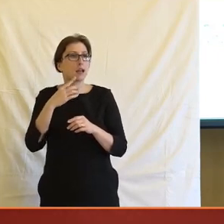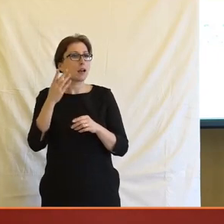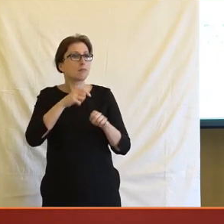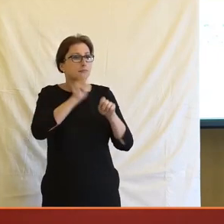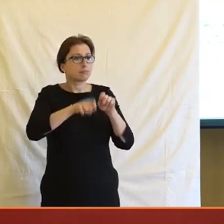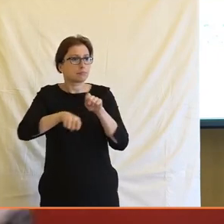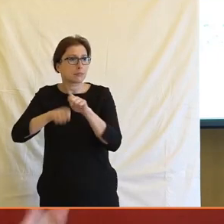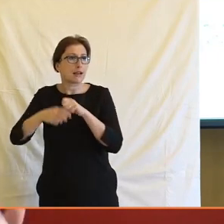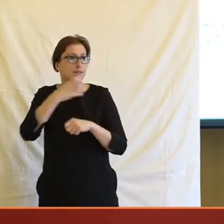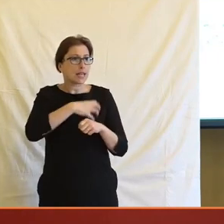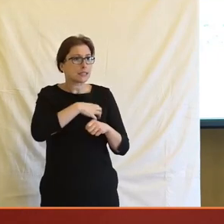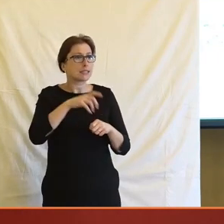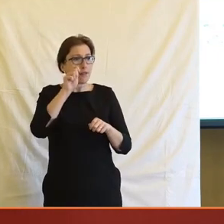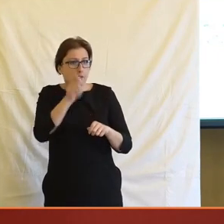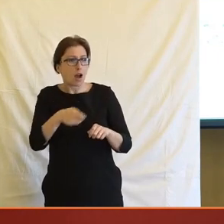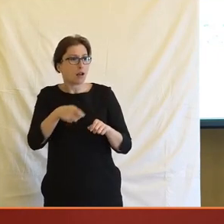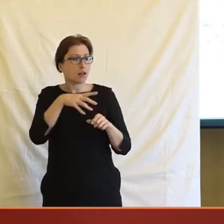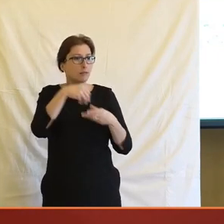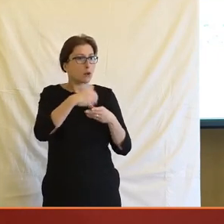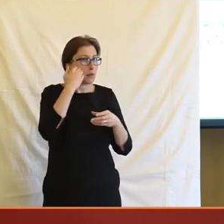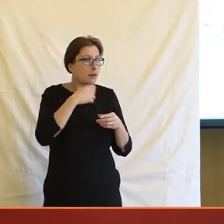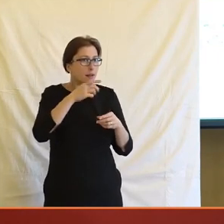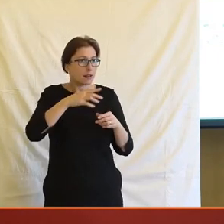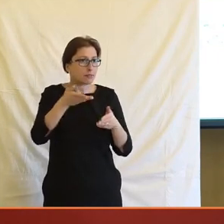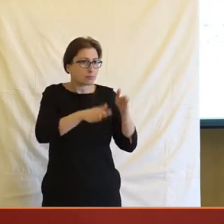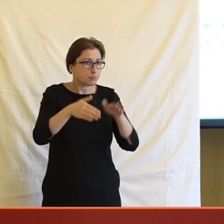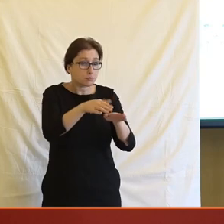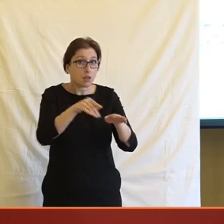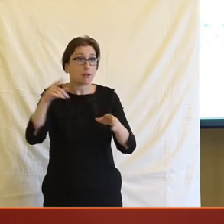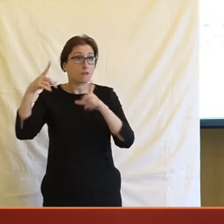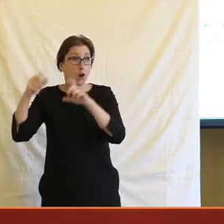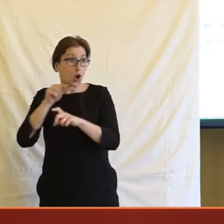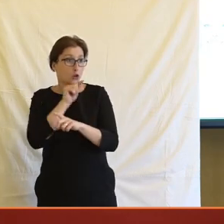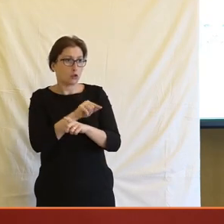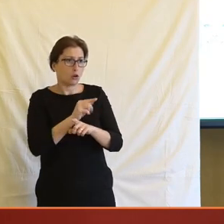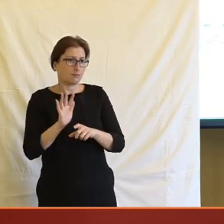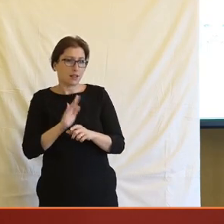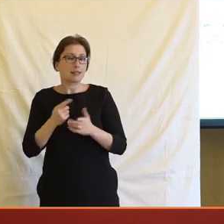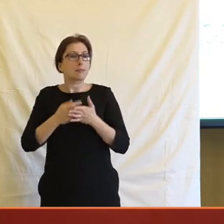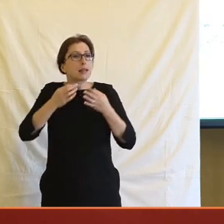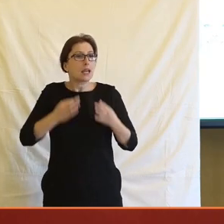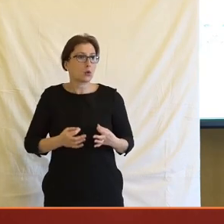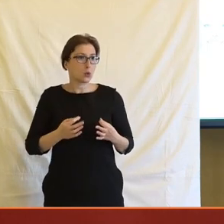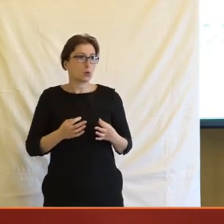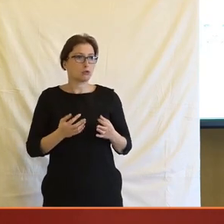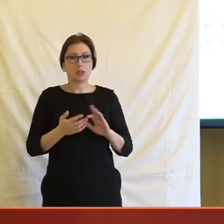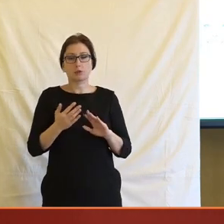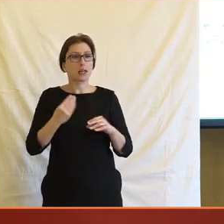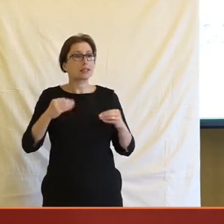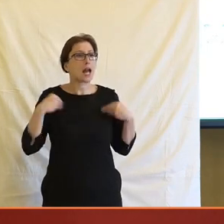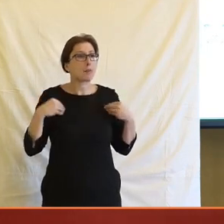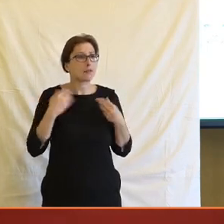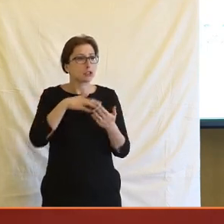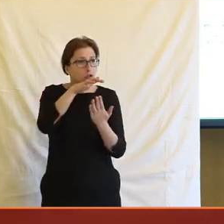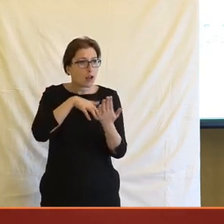masakru tady v té obci v průběhu válečného konfliktu. Děláme tam věci, když máme nějaký jako právě jednodušší, řeknu zábavný